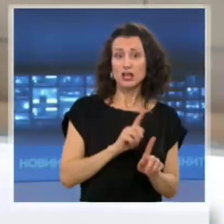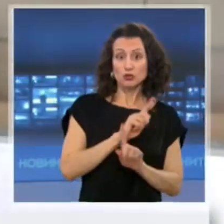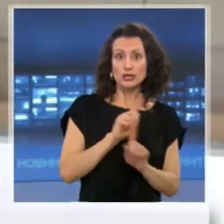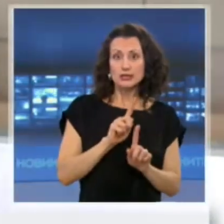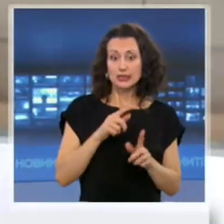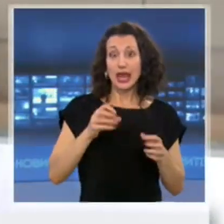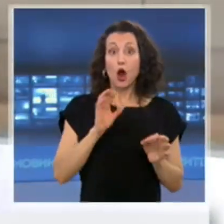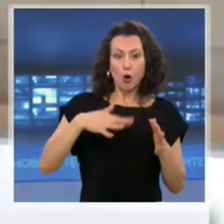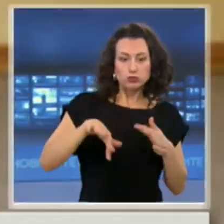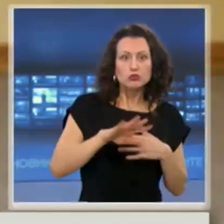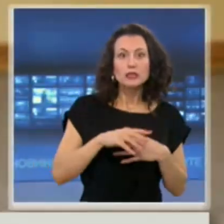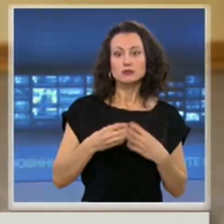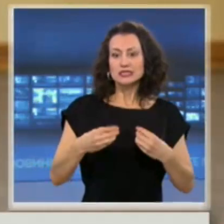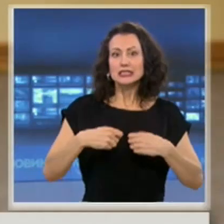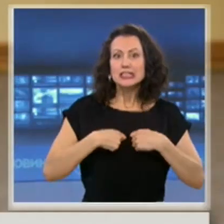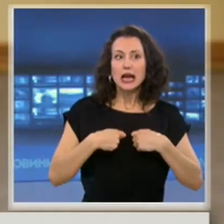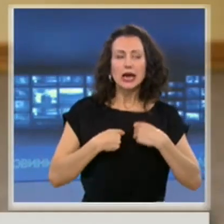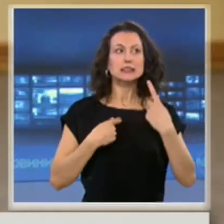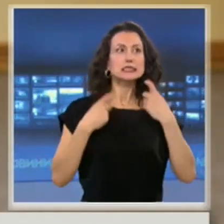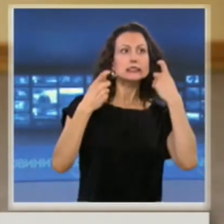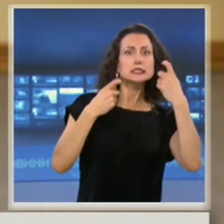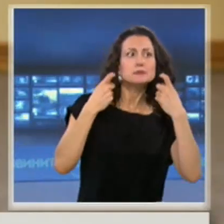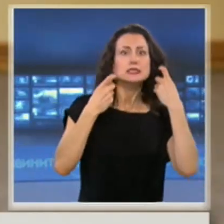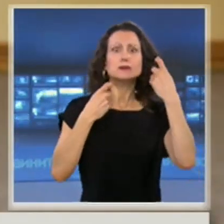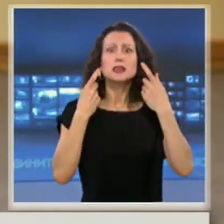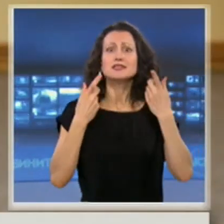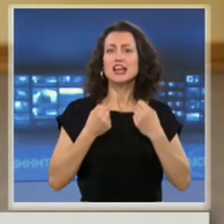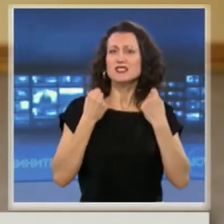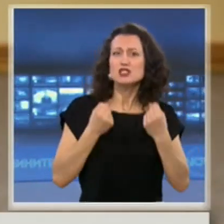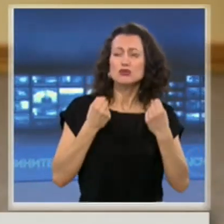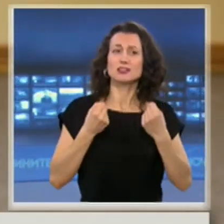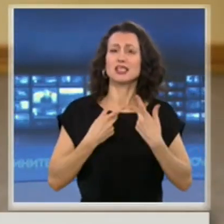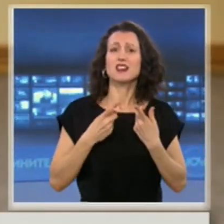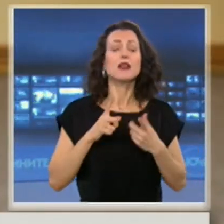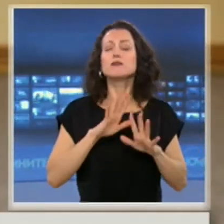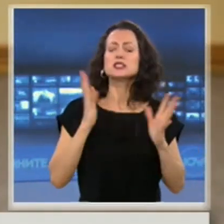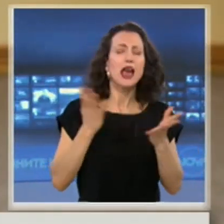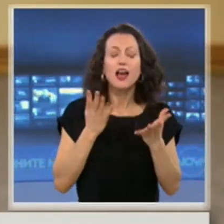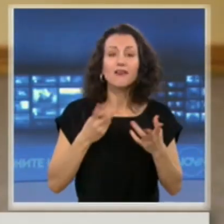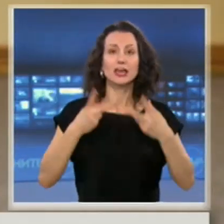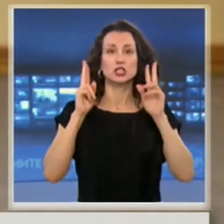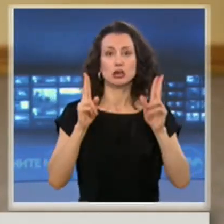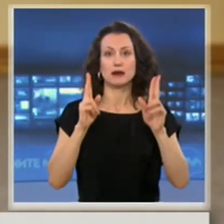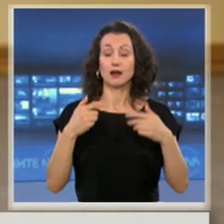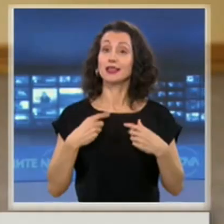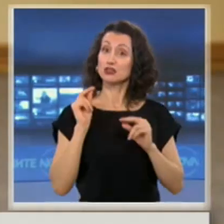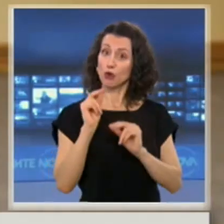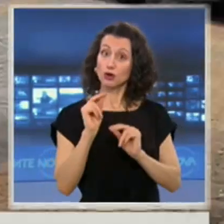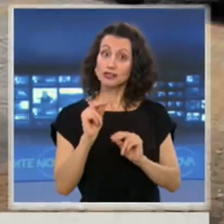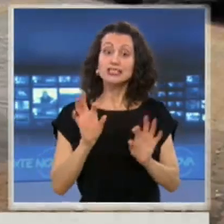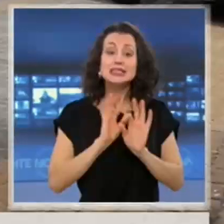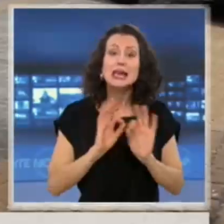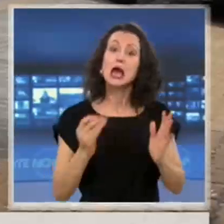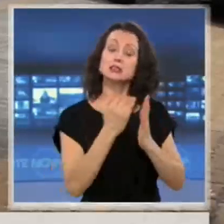търсим всякакви инновативни решения. Оказанията дават ясни правила и препоръки, които трябва да се